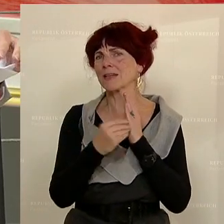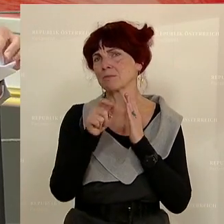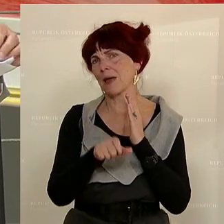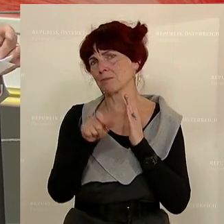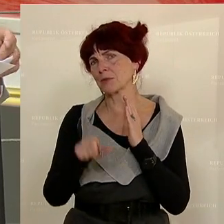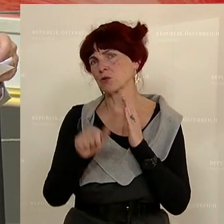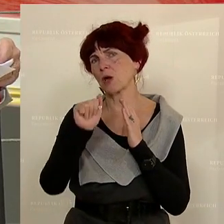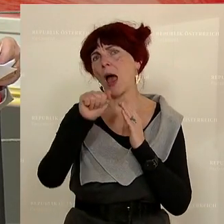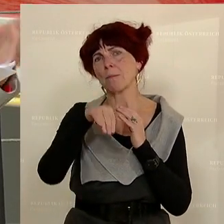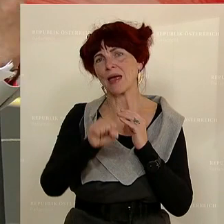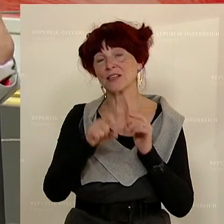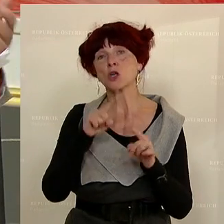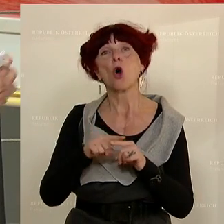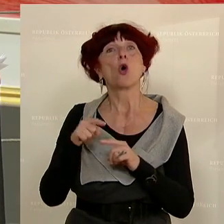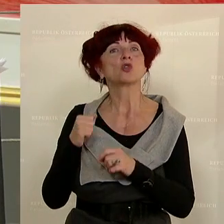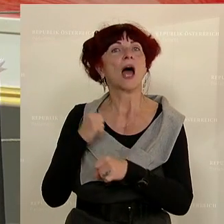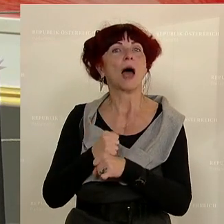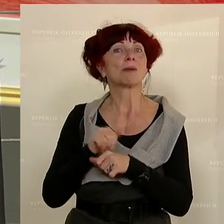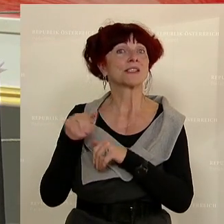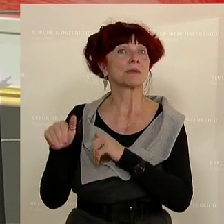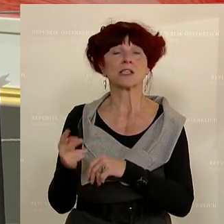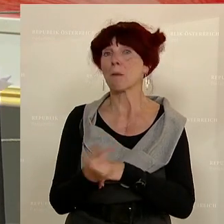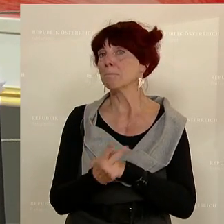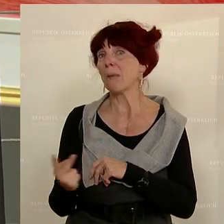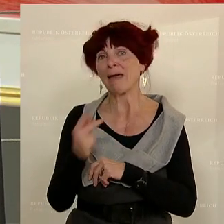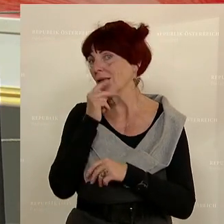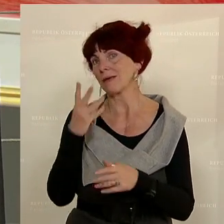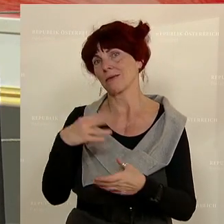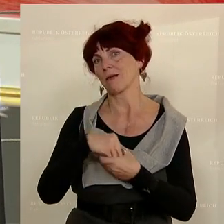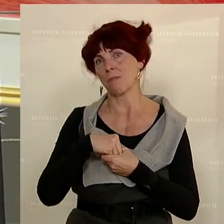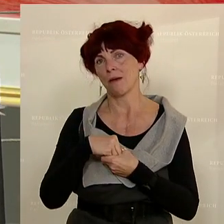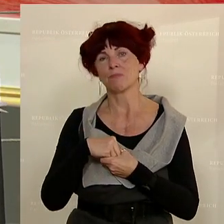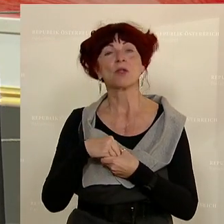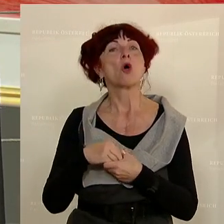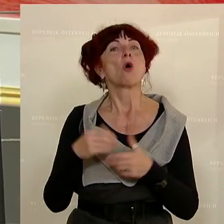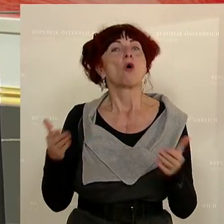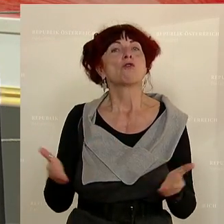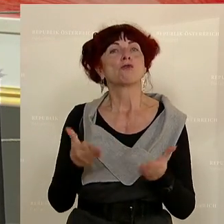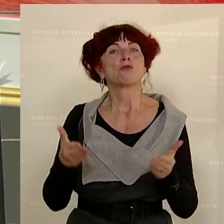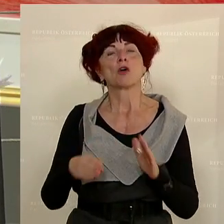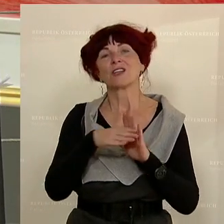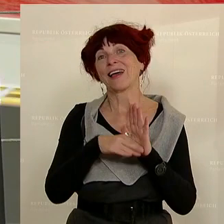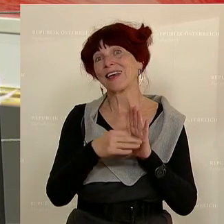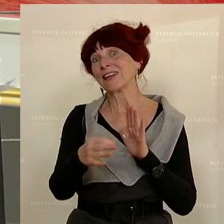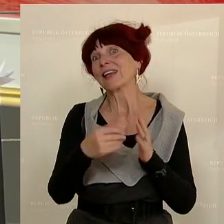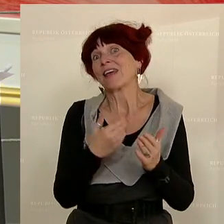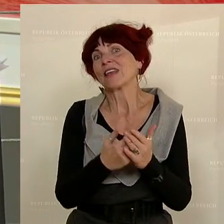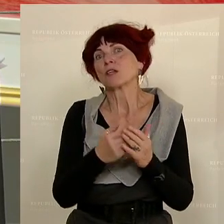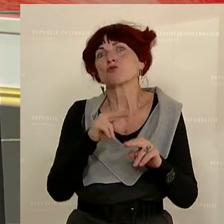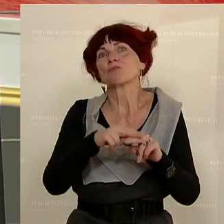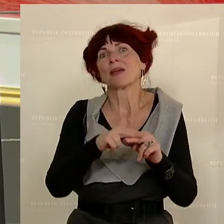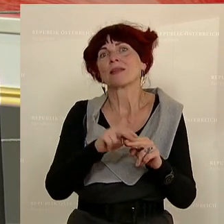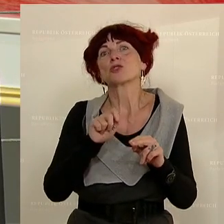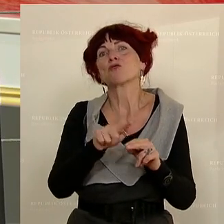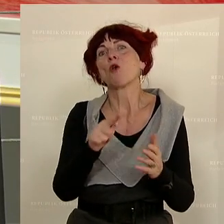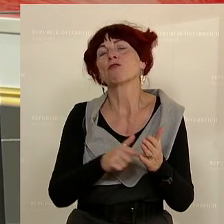des Arbeitsministeriums hier nicht eingebunden waren. Die Förderrichtlinie wurde in der Folge zwölfmal adaptiert und